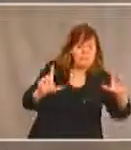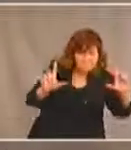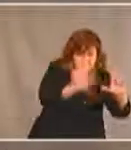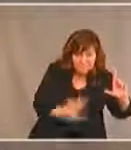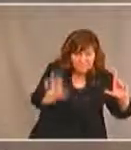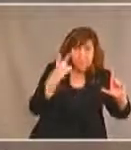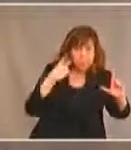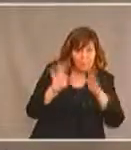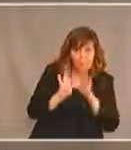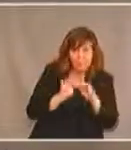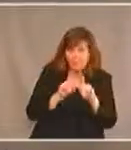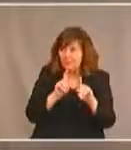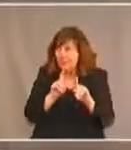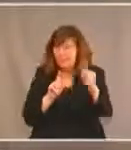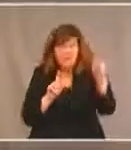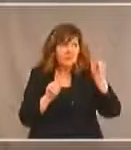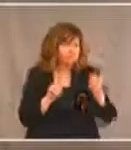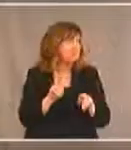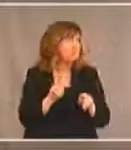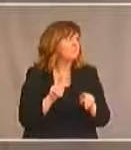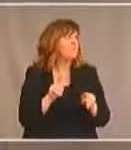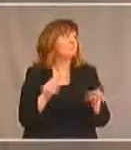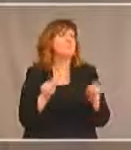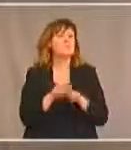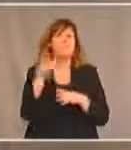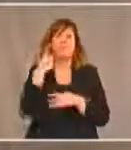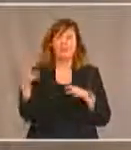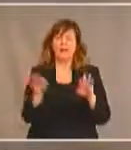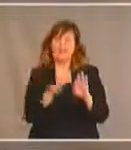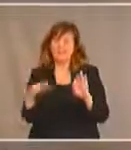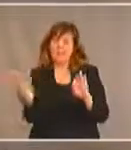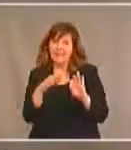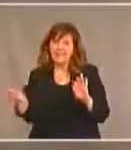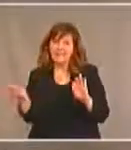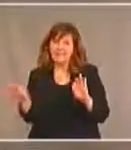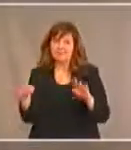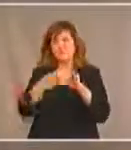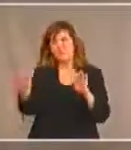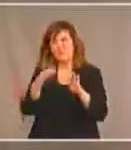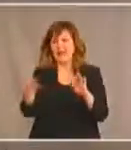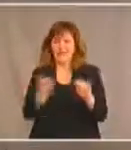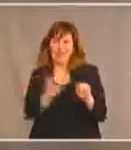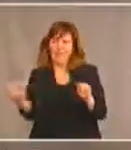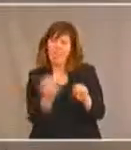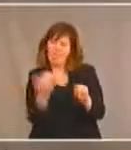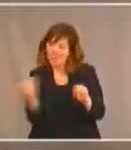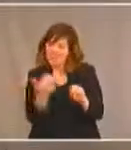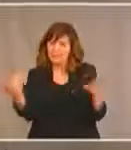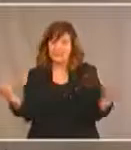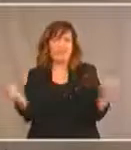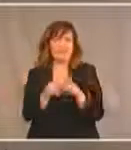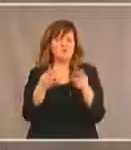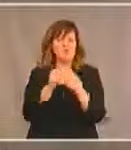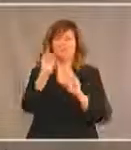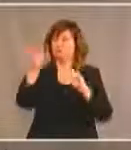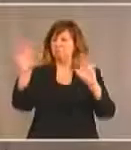signes et vous voyez le texte aussi au bas de l'écran. Donc, il beaucoup de choses qui se passent en même temps et vraiment,'en félicite la